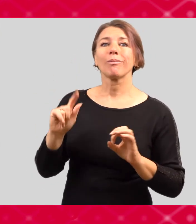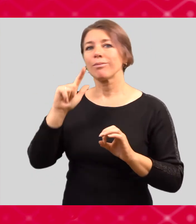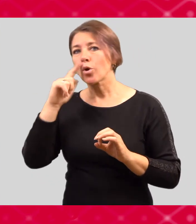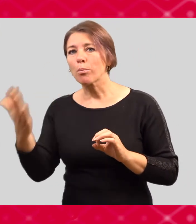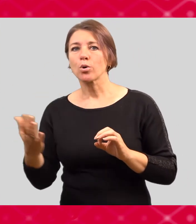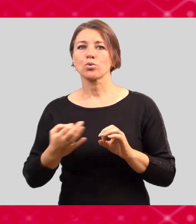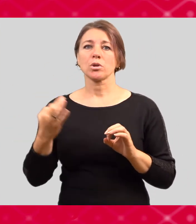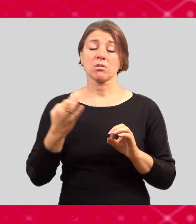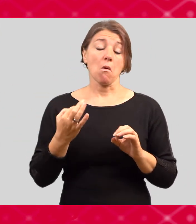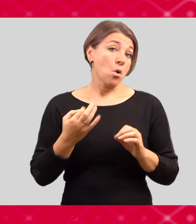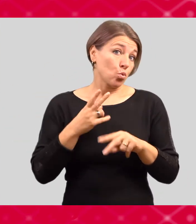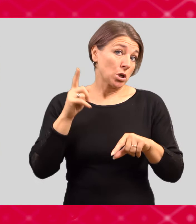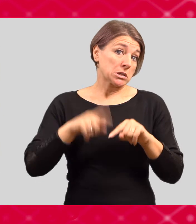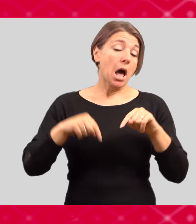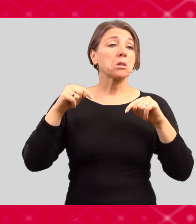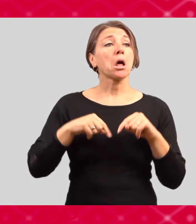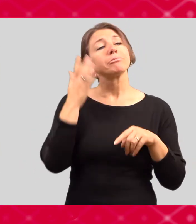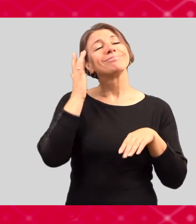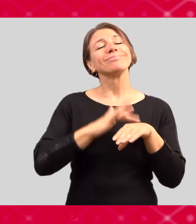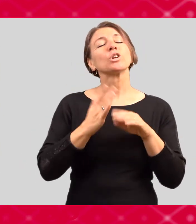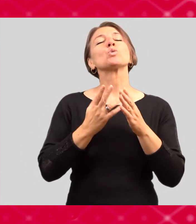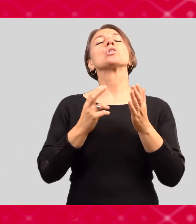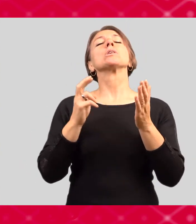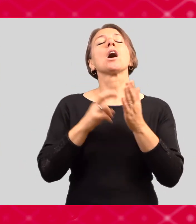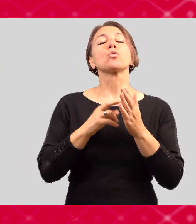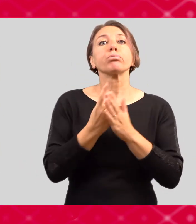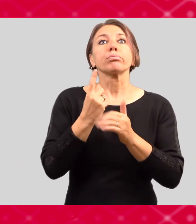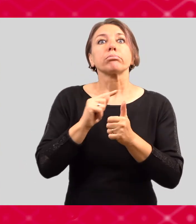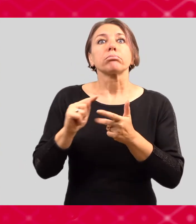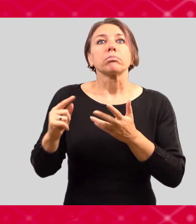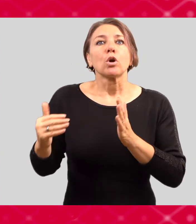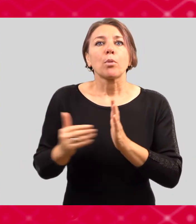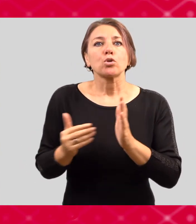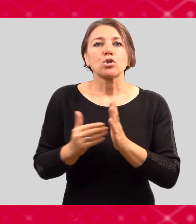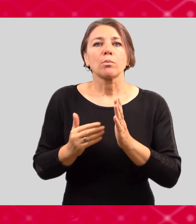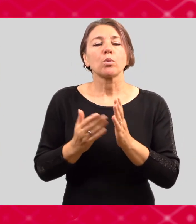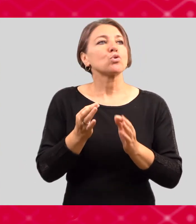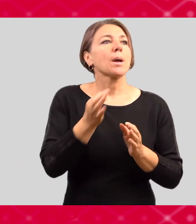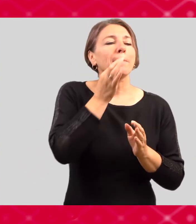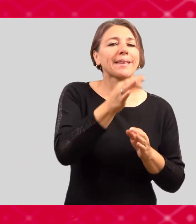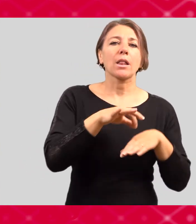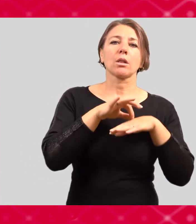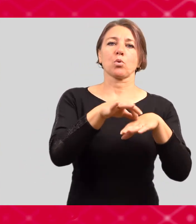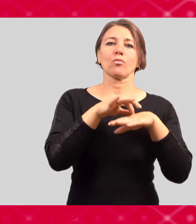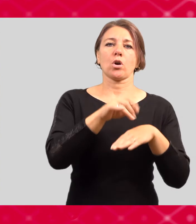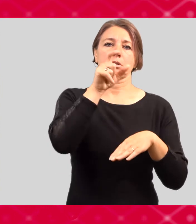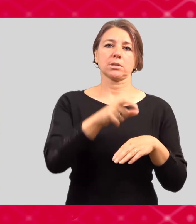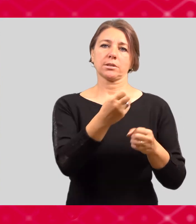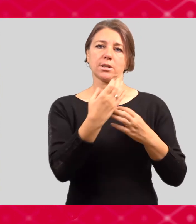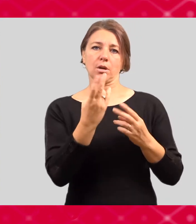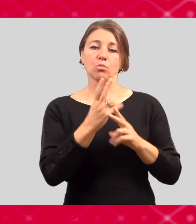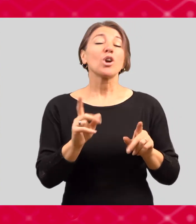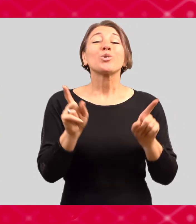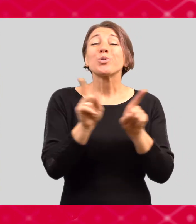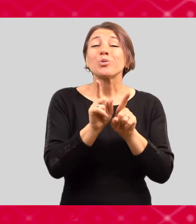trápí nebo které teďka vůbec netušíte, kde na ně najdete odpovědi, tak právě ten mentor vám je může poskytnout tím, že už